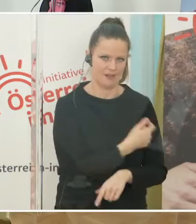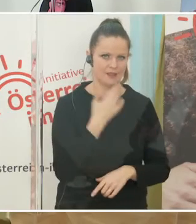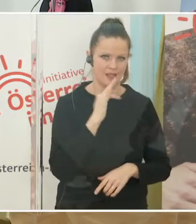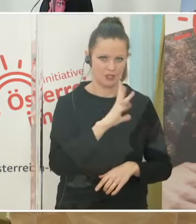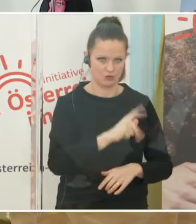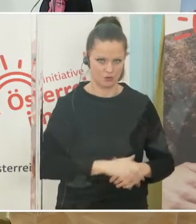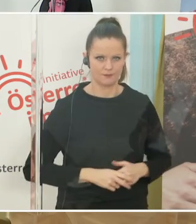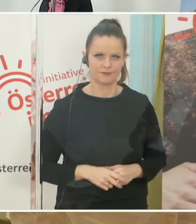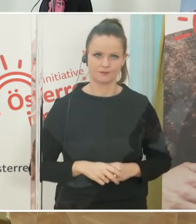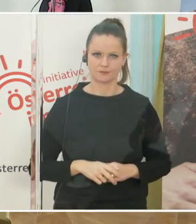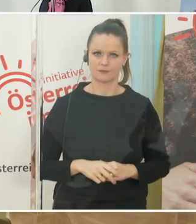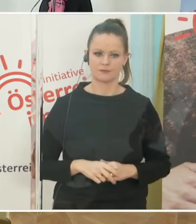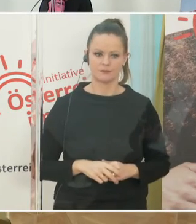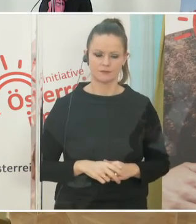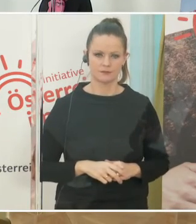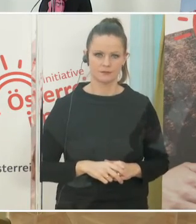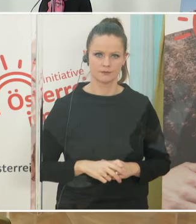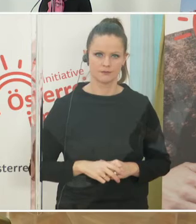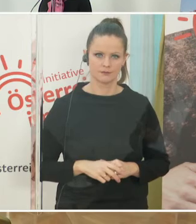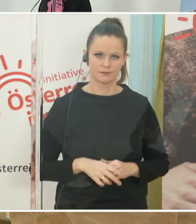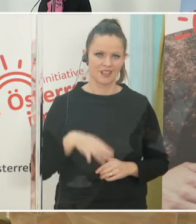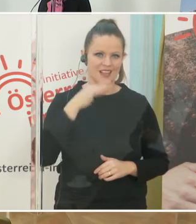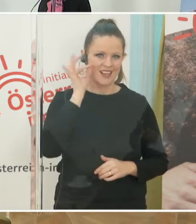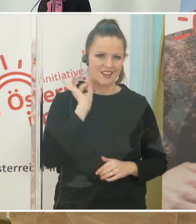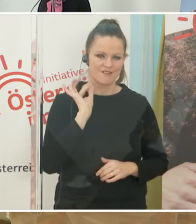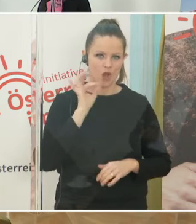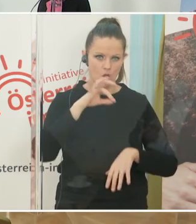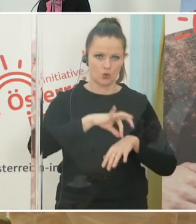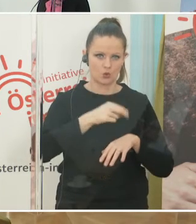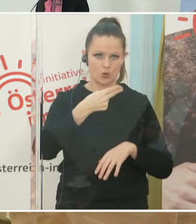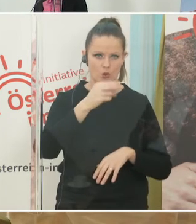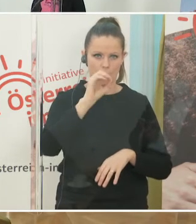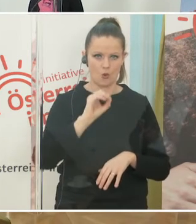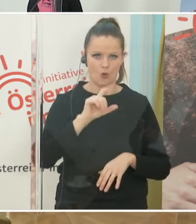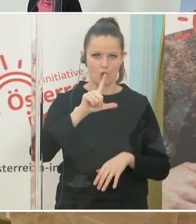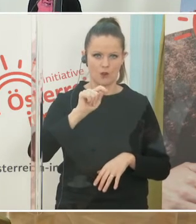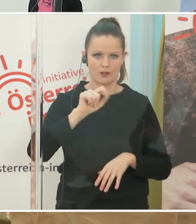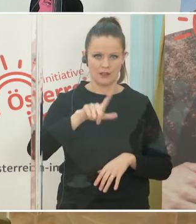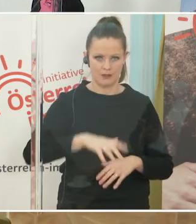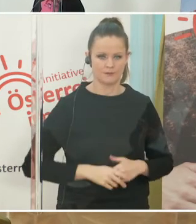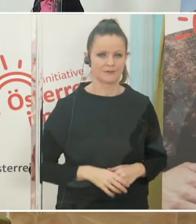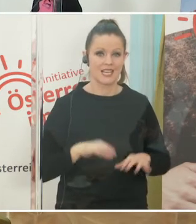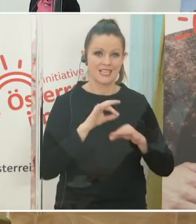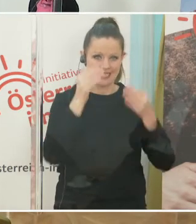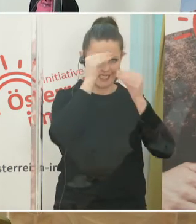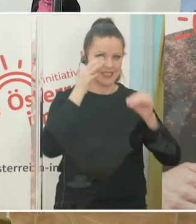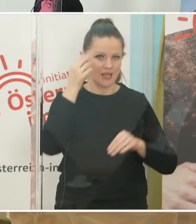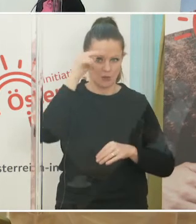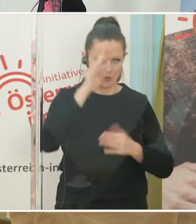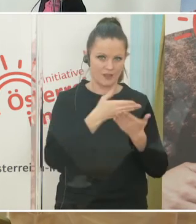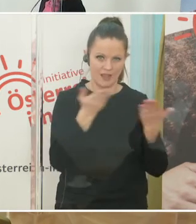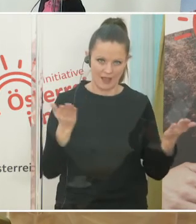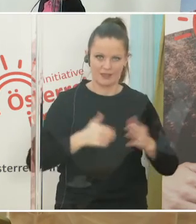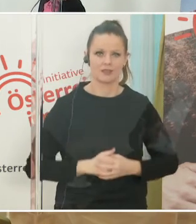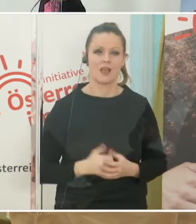Vielen Dank, Herr Dr. Koloric. Frau Doktorin Höltl, bitte um Ihr Statement. Sehr geehrte Damen und Herren, es